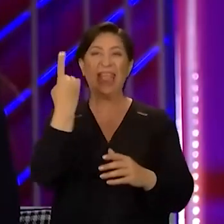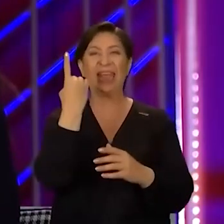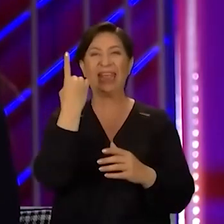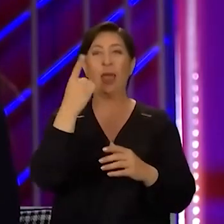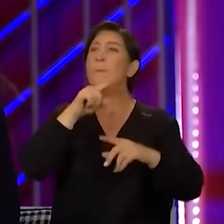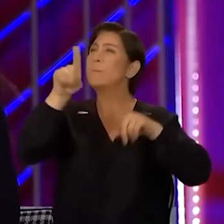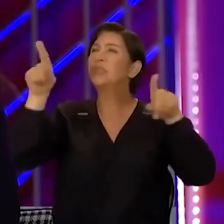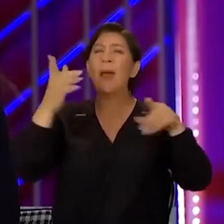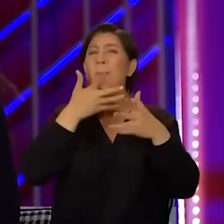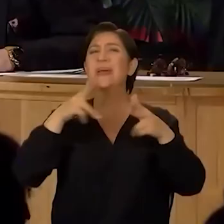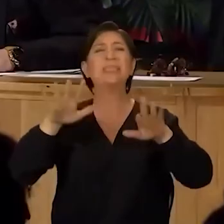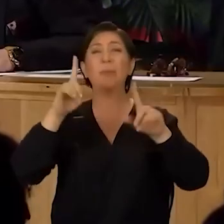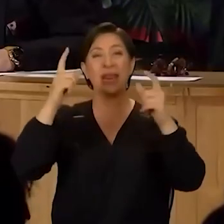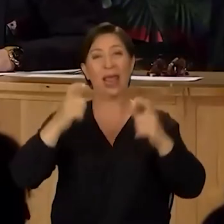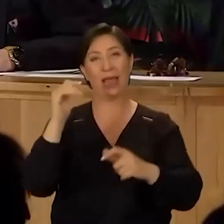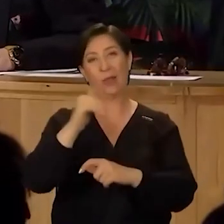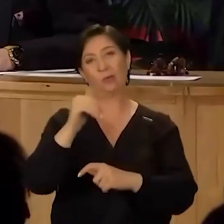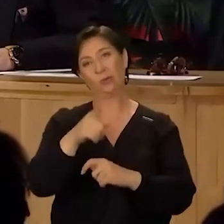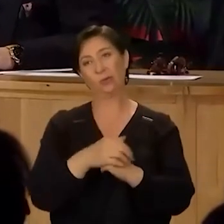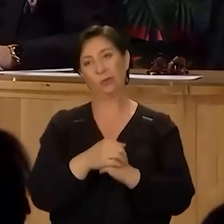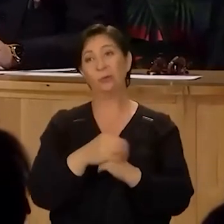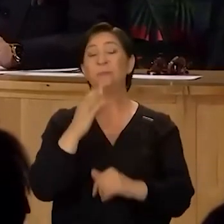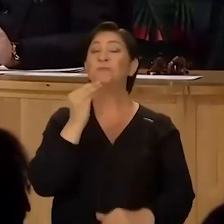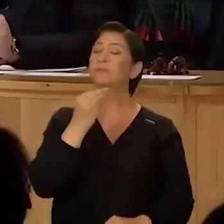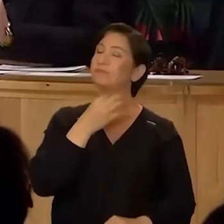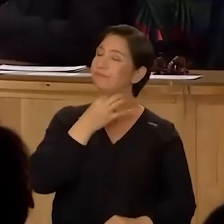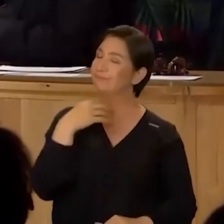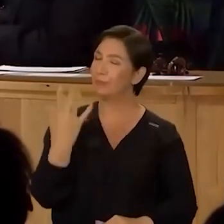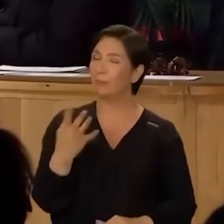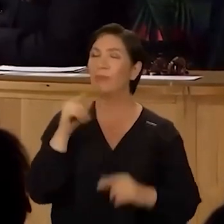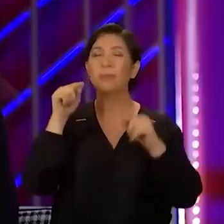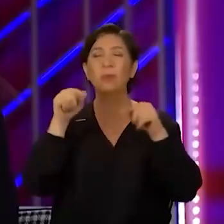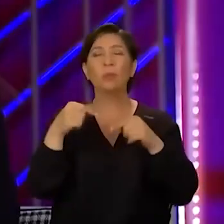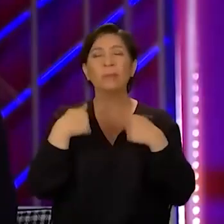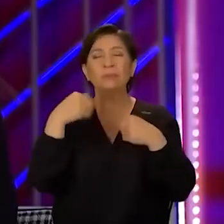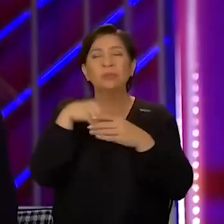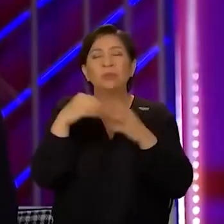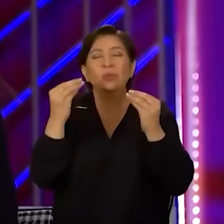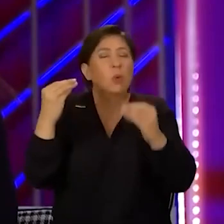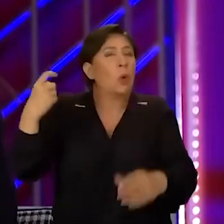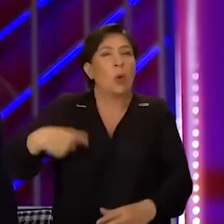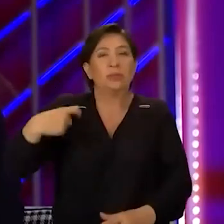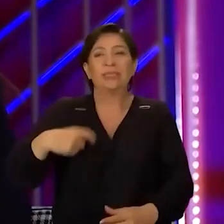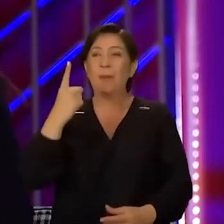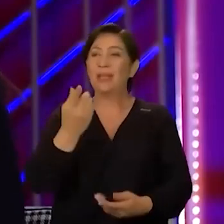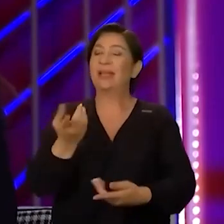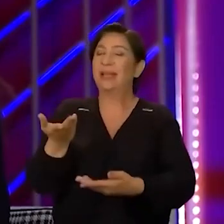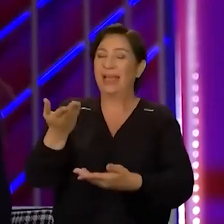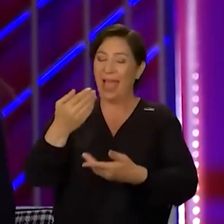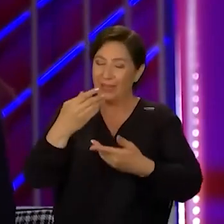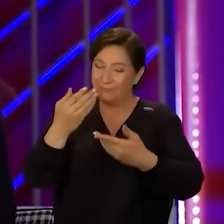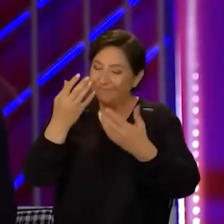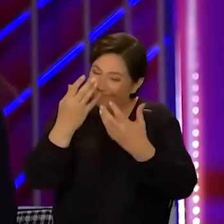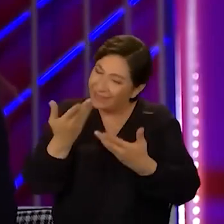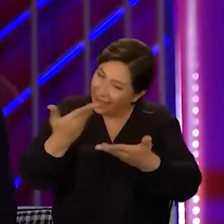başkalarına benzemeyen bir yere geliyorsun gördüğüm kadarıyla. Çok ederim. Bu benim için çok özel bir iltifat olarak